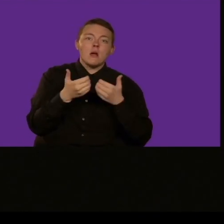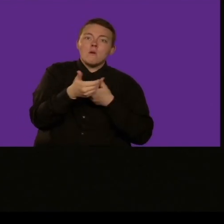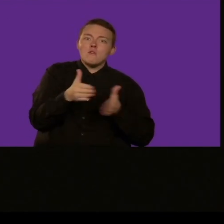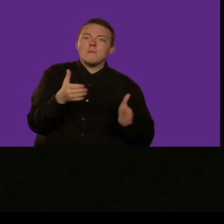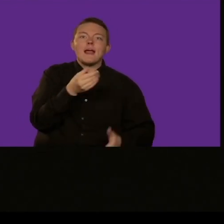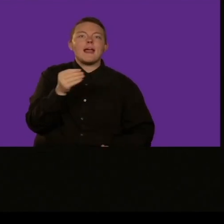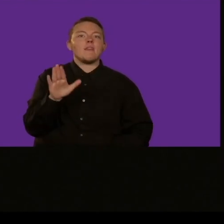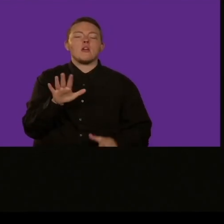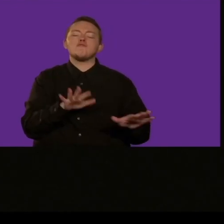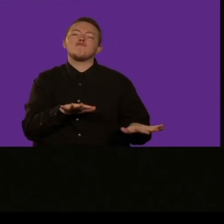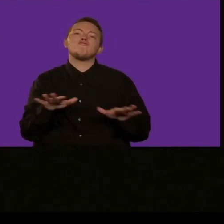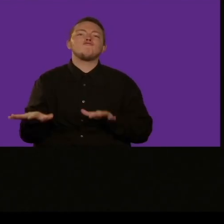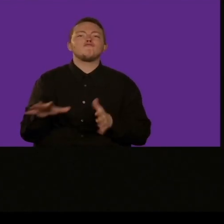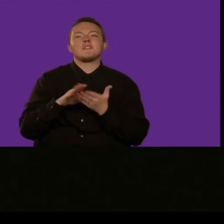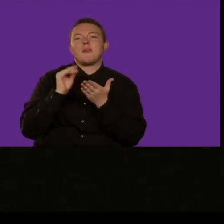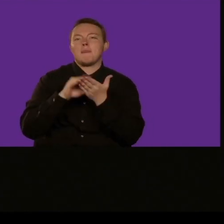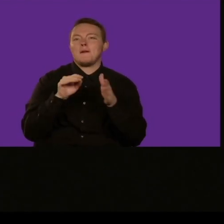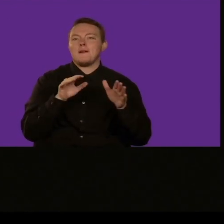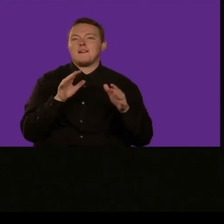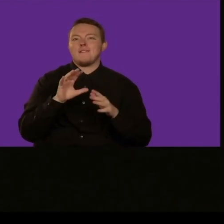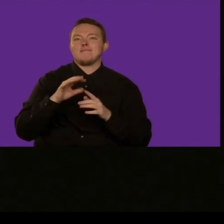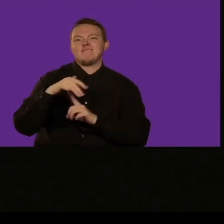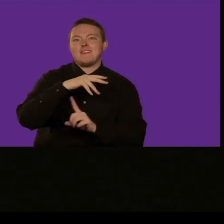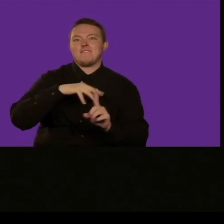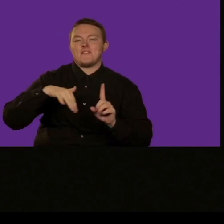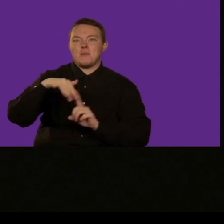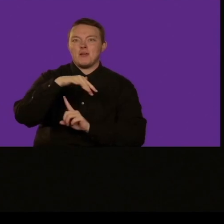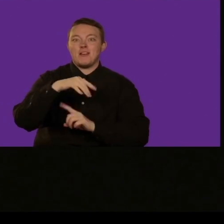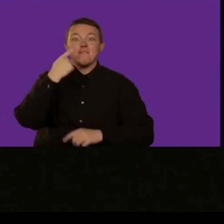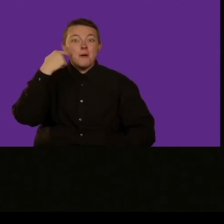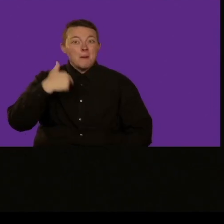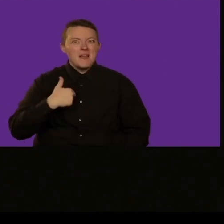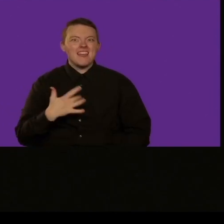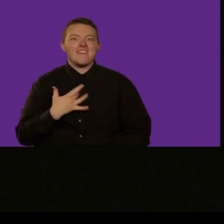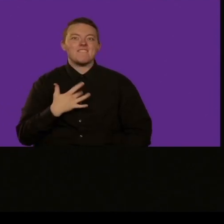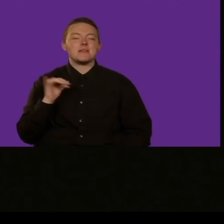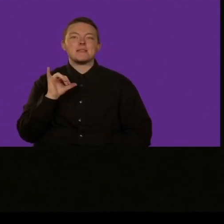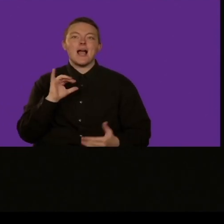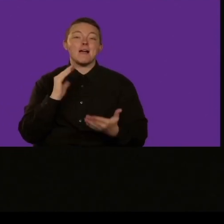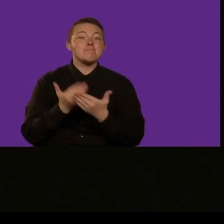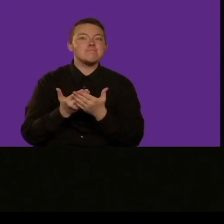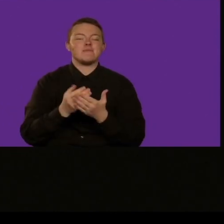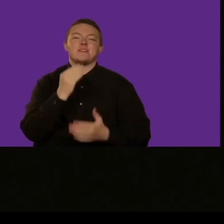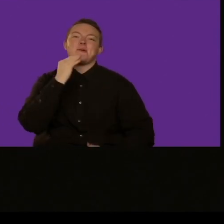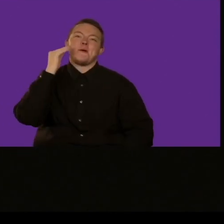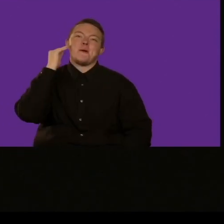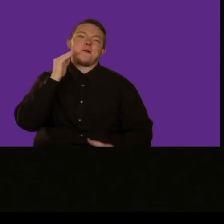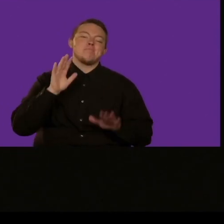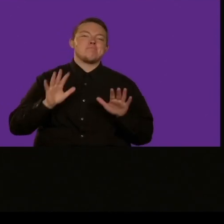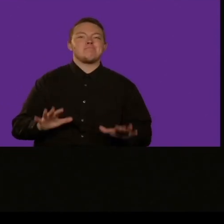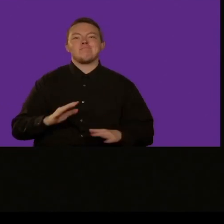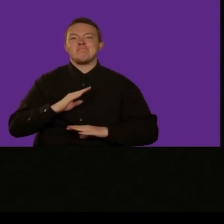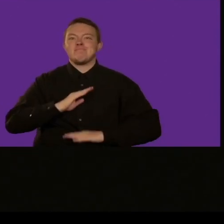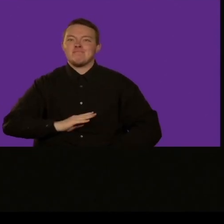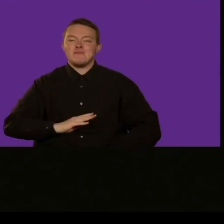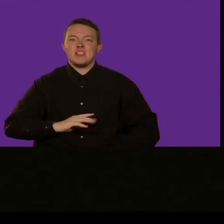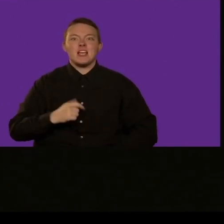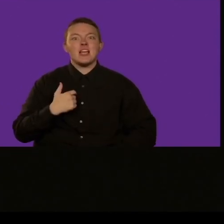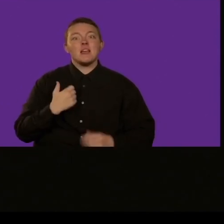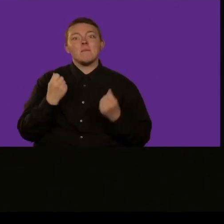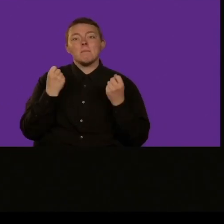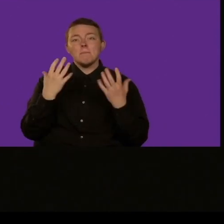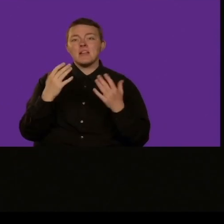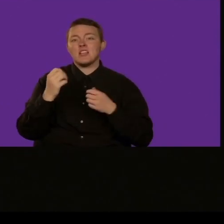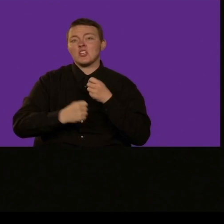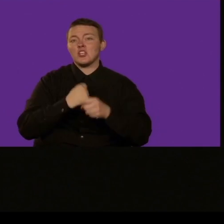mi piace molto partecipare in questa comunità di apprendimento e anche come insegnante considero che